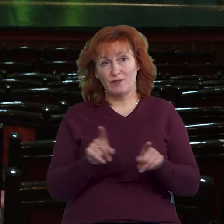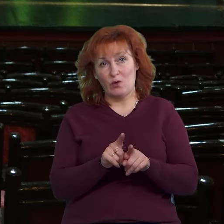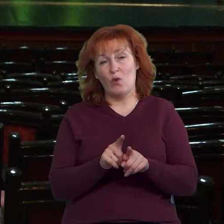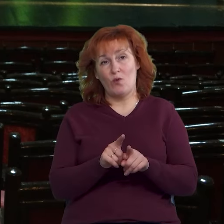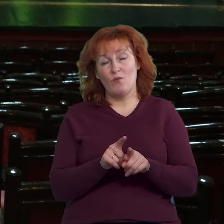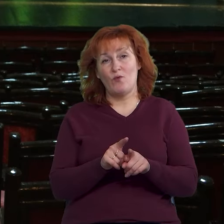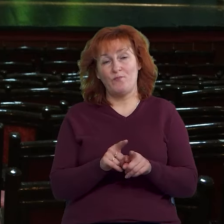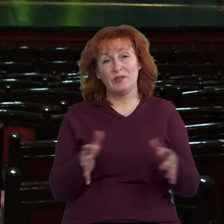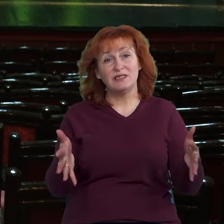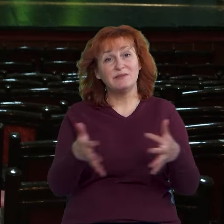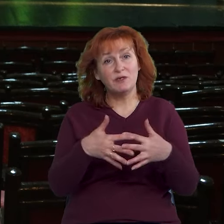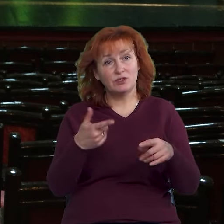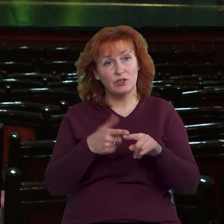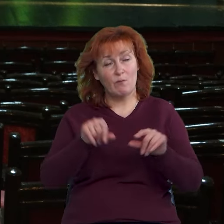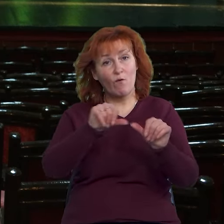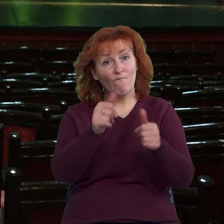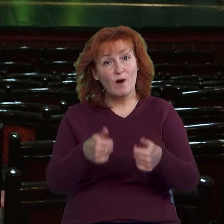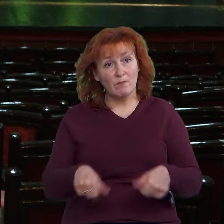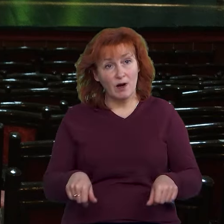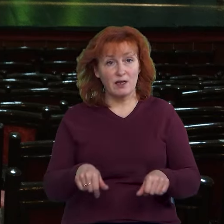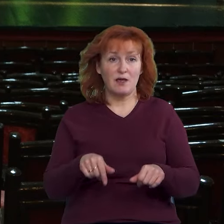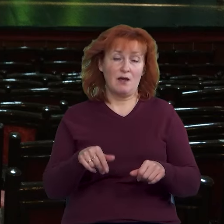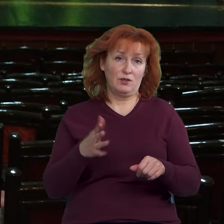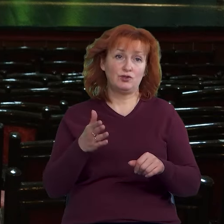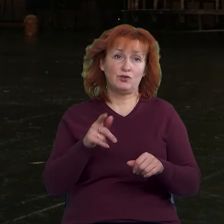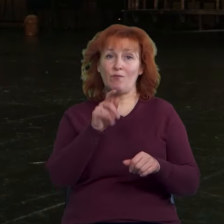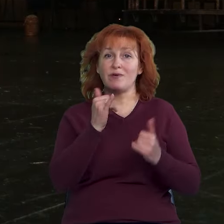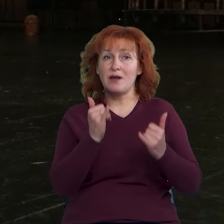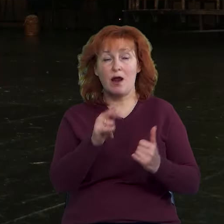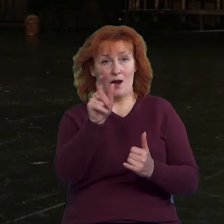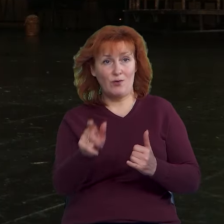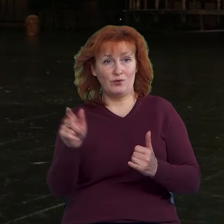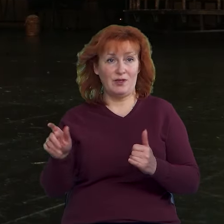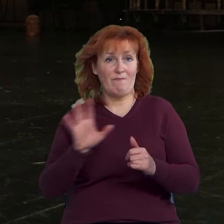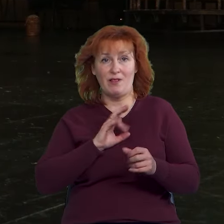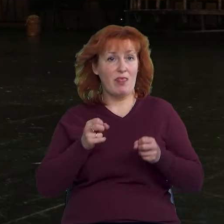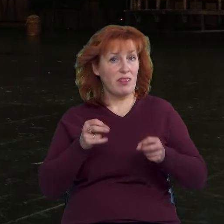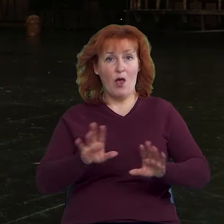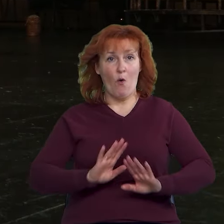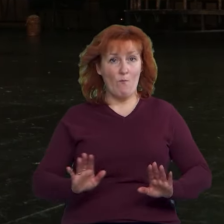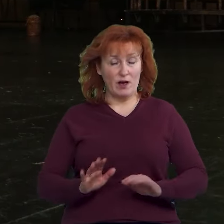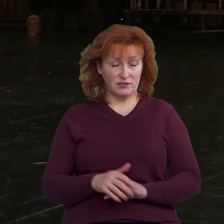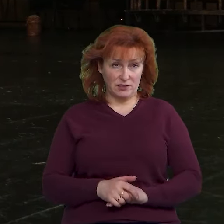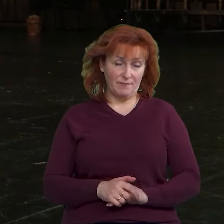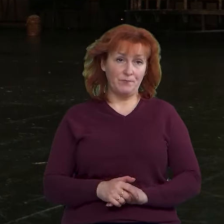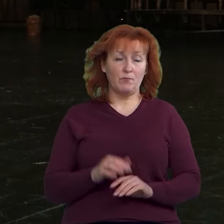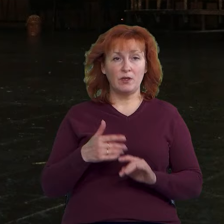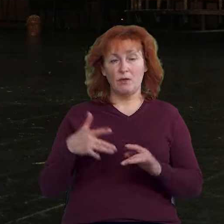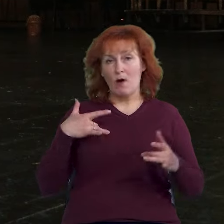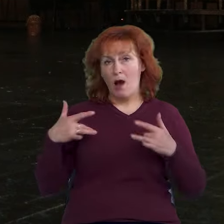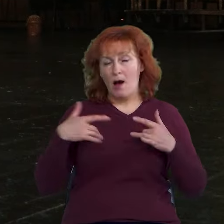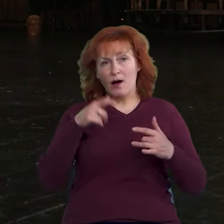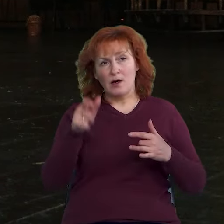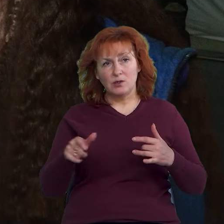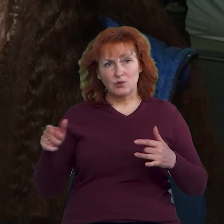форматі, на умовах категоричних безпеки для відвідувачів. Поки люди очікують на виставу у вестибюлі, актори готуються